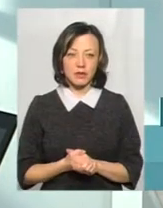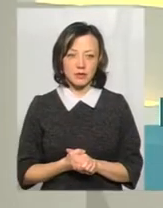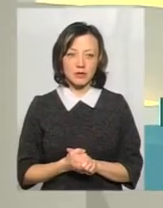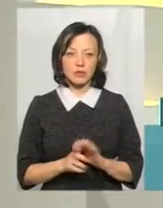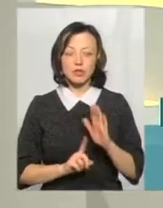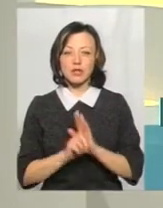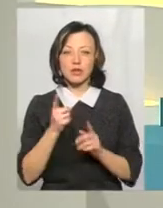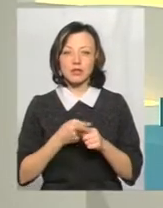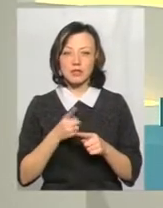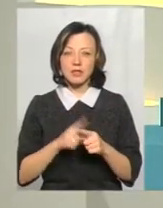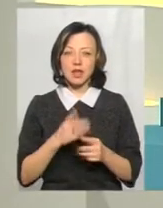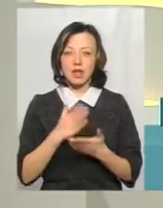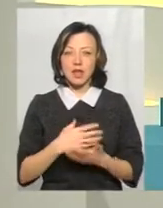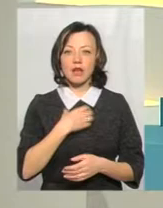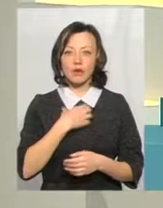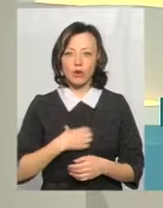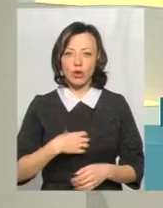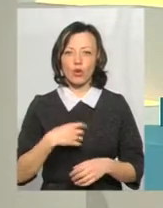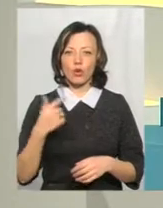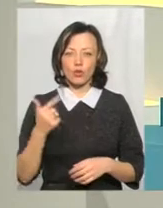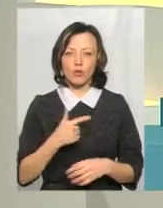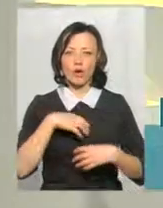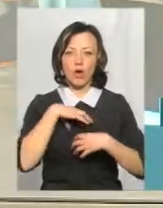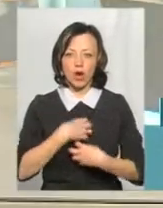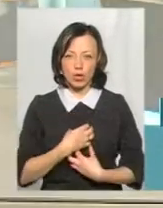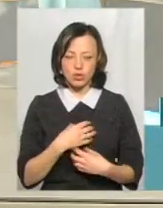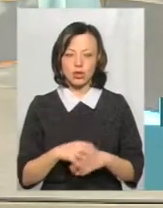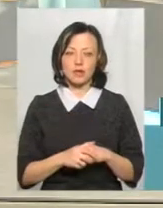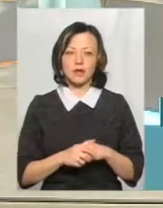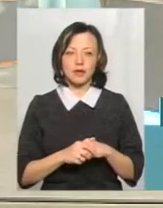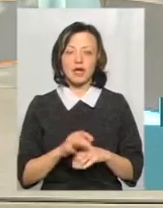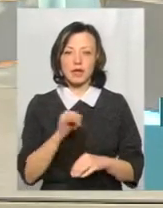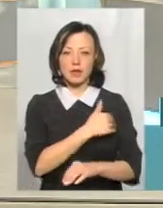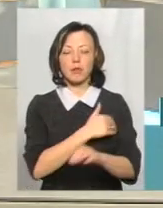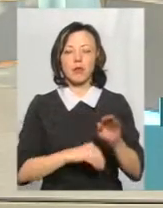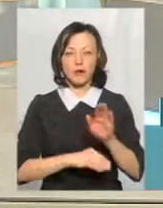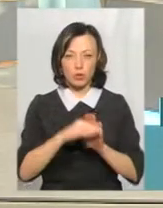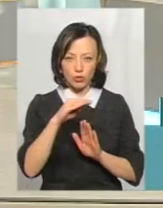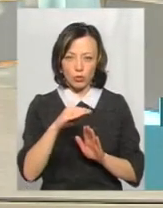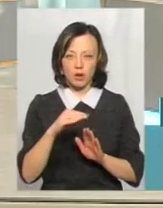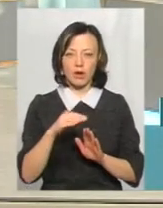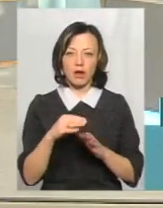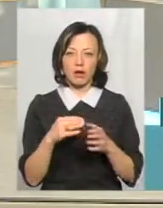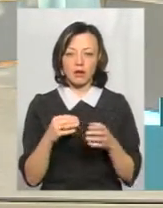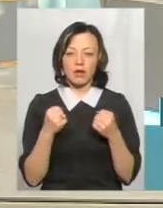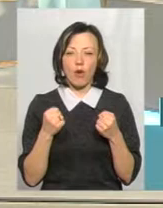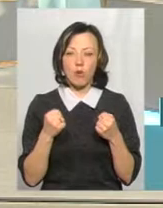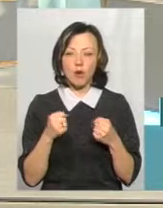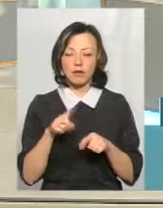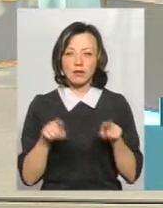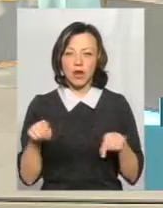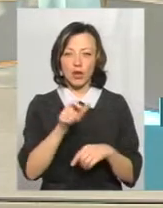Спочатку це є трахіальний, грубий трахіальний кашель. І температура. І температура, хаманка. Деякі люди,